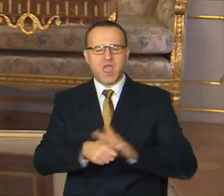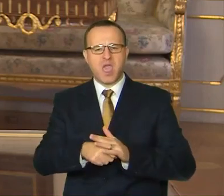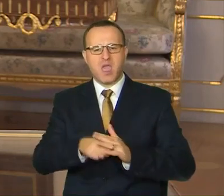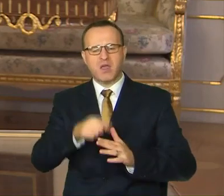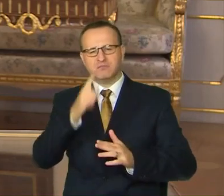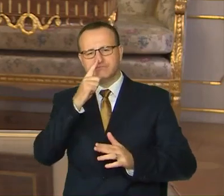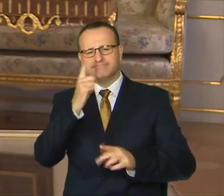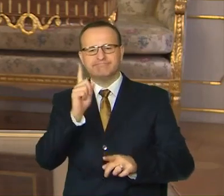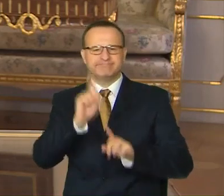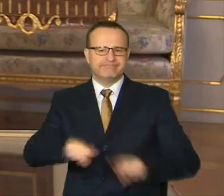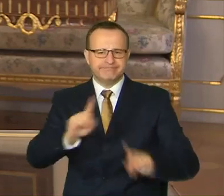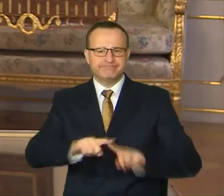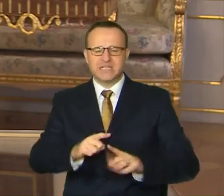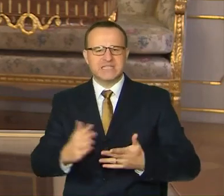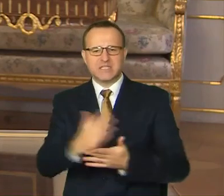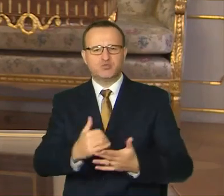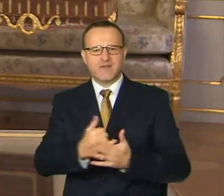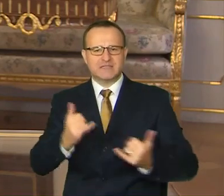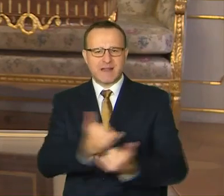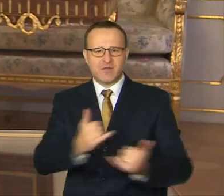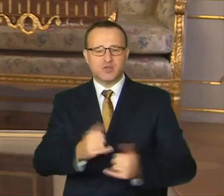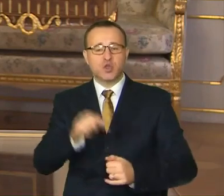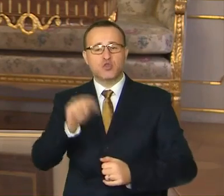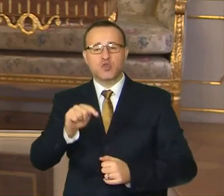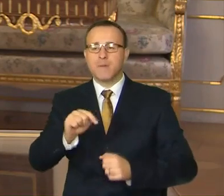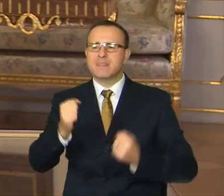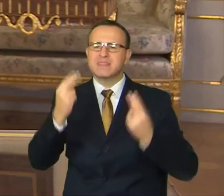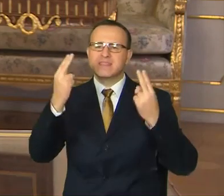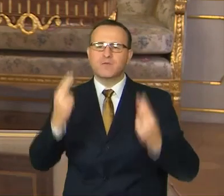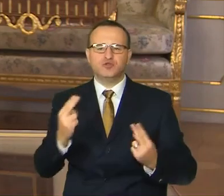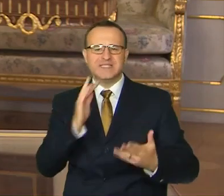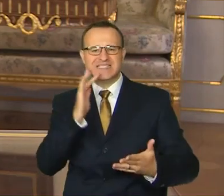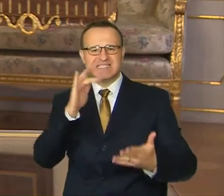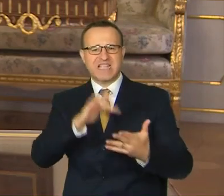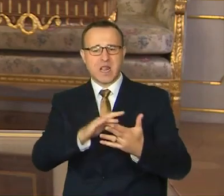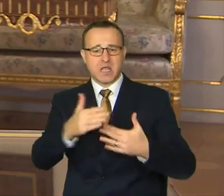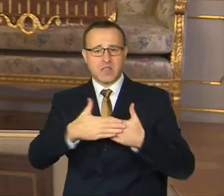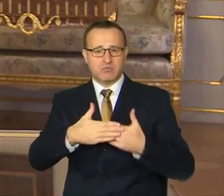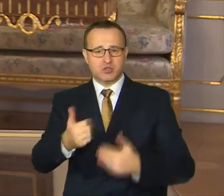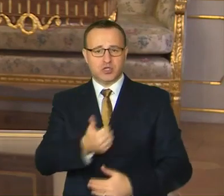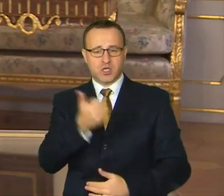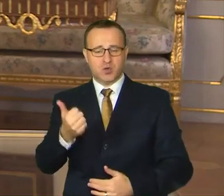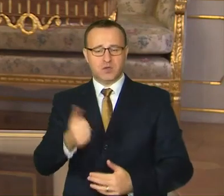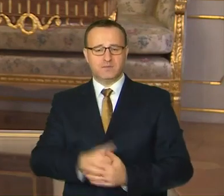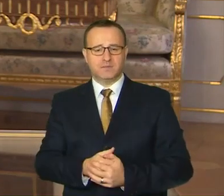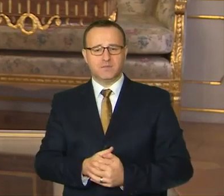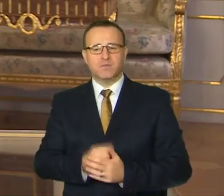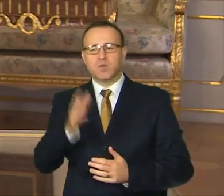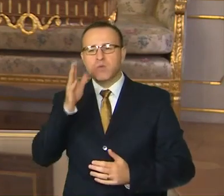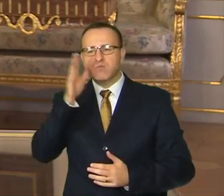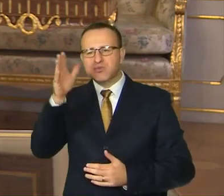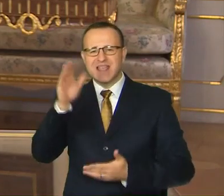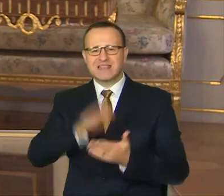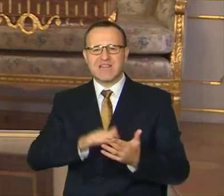zneužívania správodlivosti. Toto by mali byť jedny z najdôležitejších cieľov v najbližších rokoch. Bude k tomu